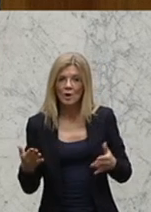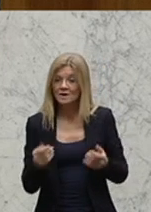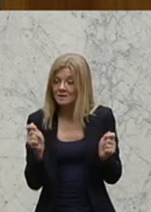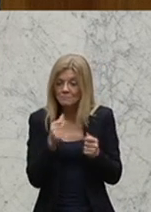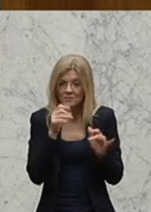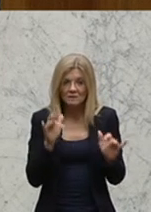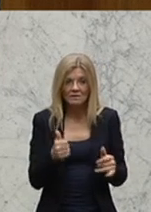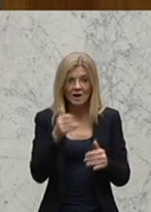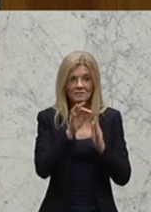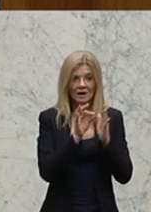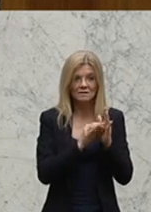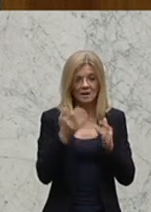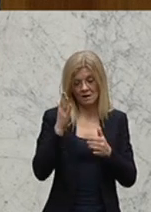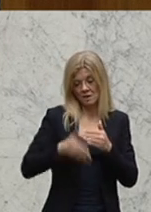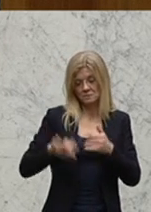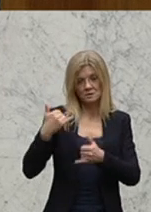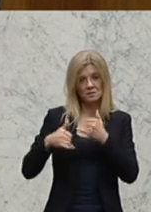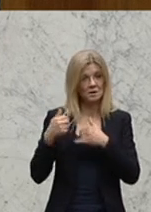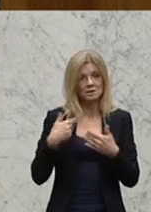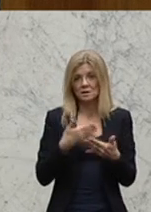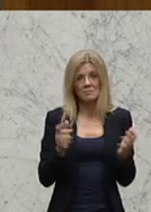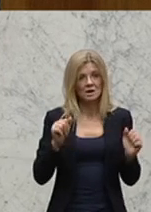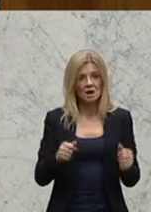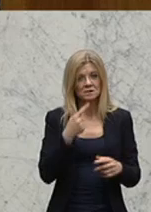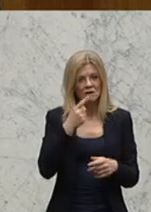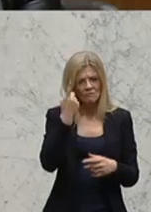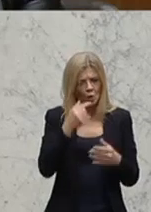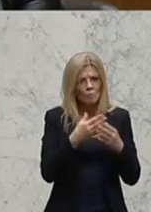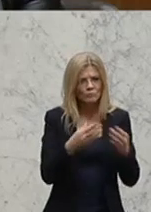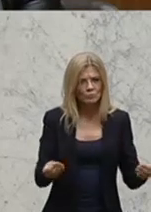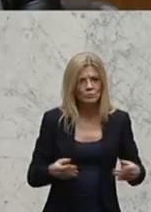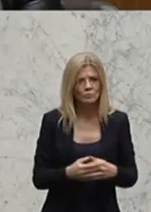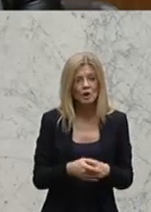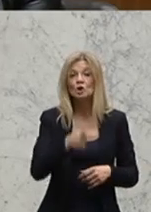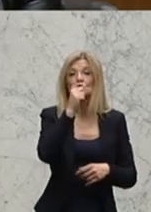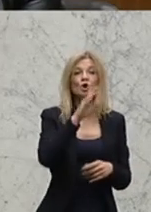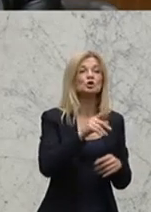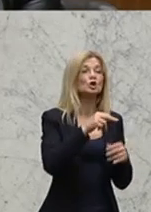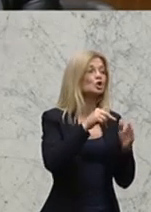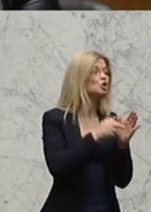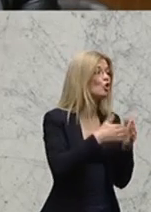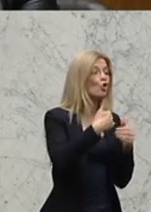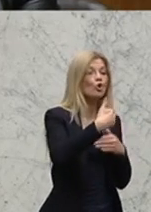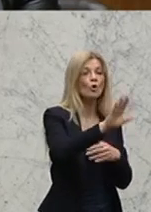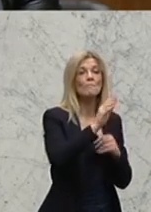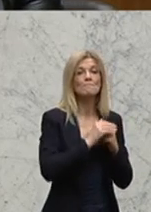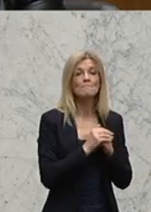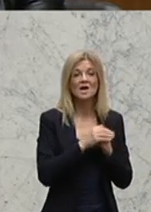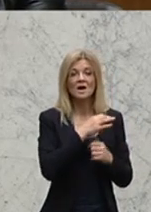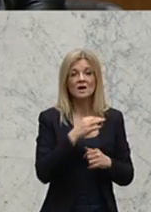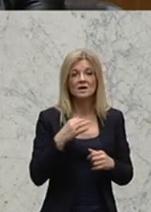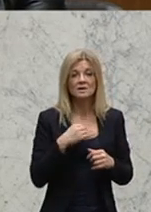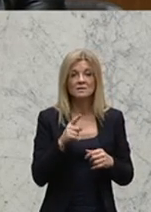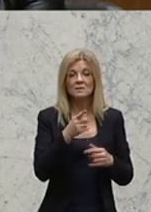dazu. Man kann nicht sagen, warum diese verloren gegangen sind. Das ist ein großes Problem. In Deutschland sind es sogar noch mehr Kinder, unbegleitete minderjährige Flüchtlinge, die